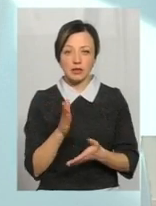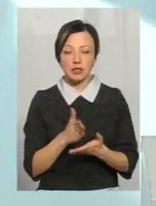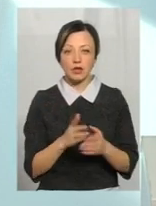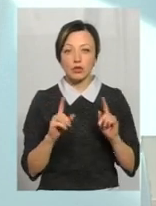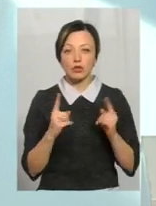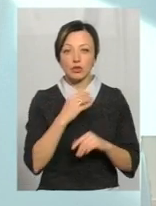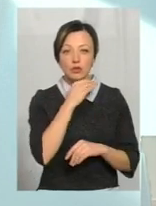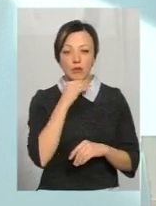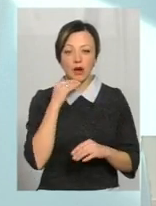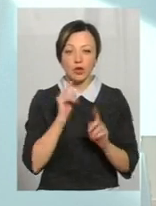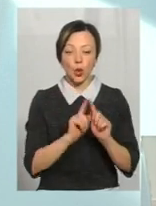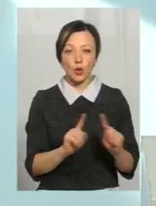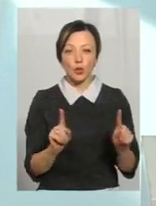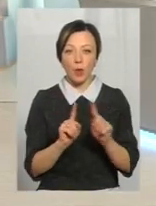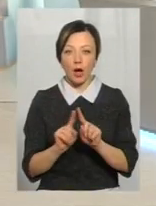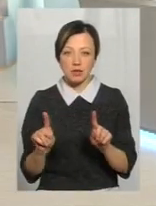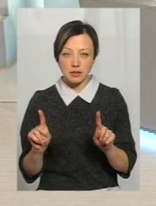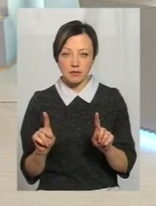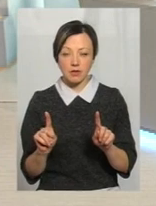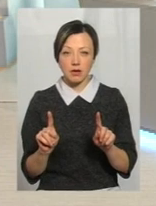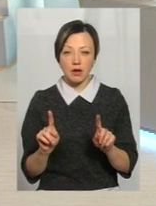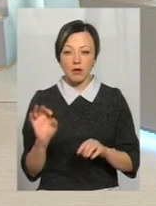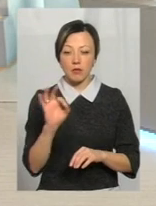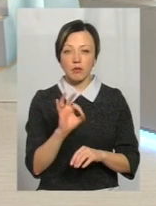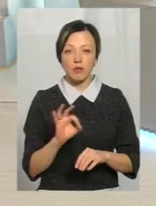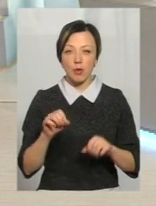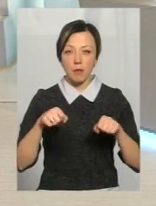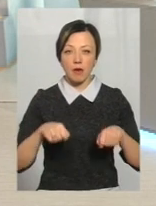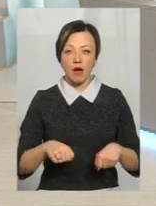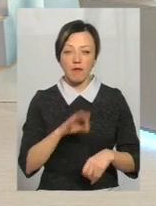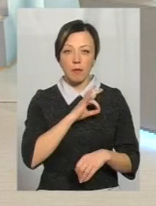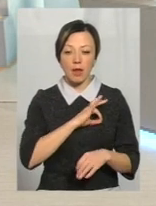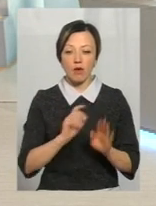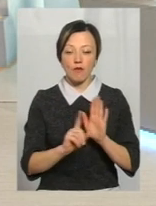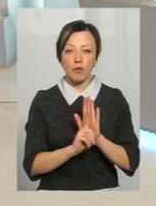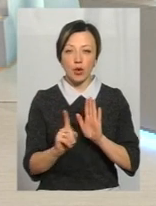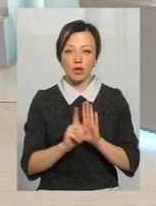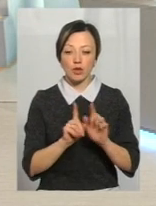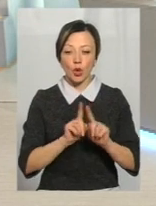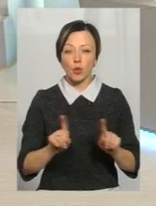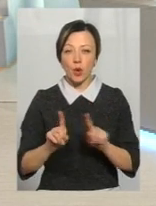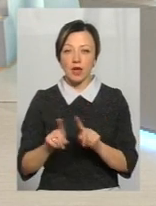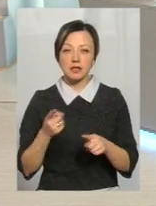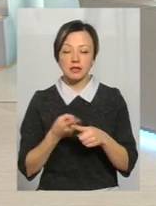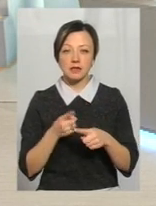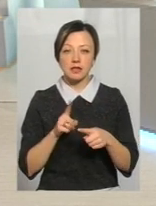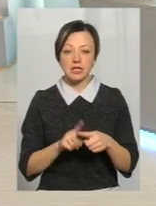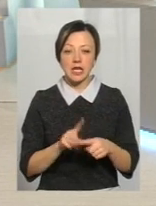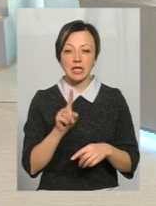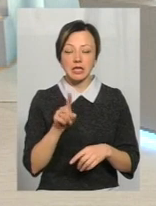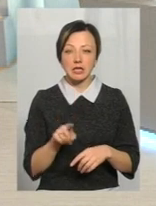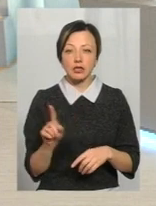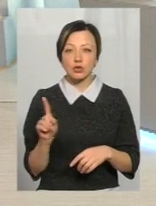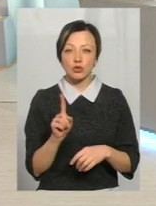дуже багато нюансів стосовно право пільгового проїзду. Нюансів – перше, ті, що